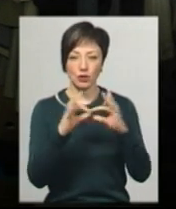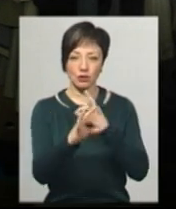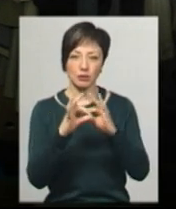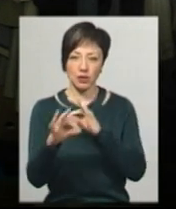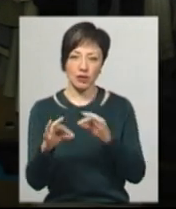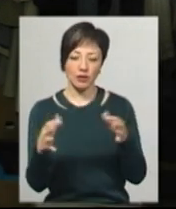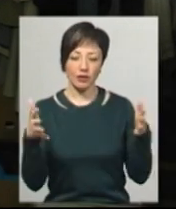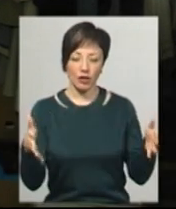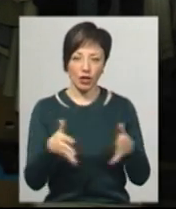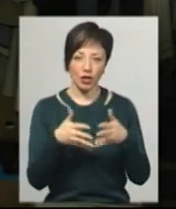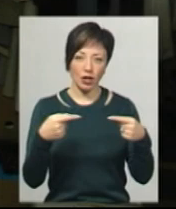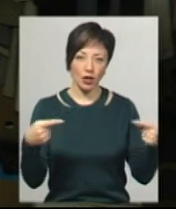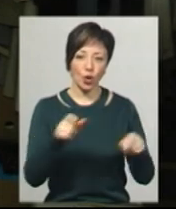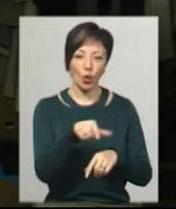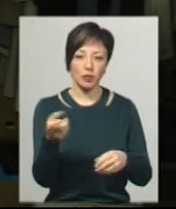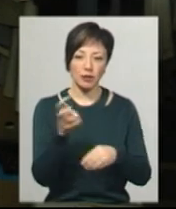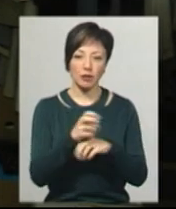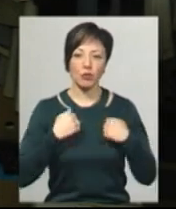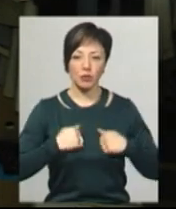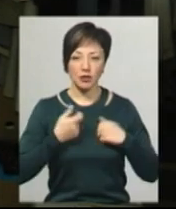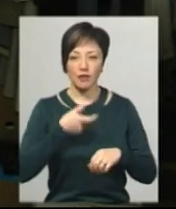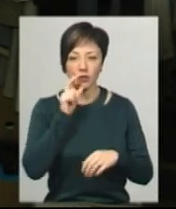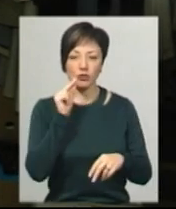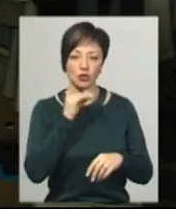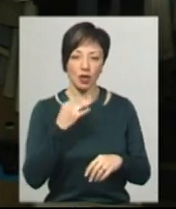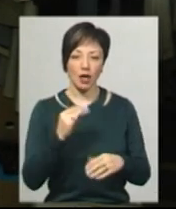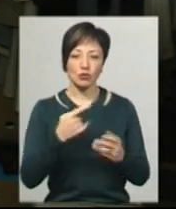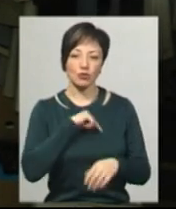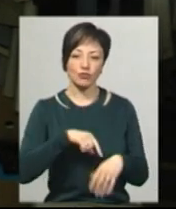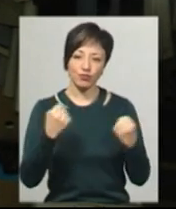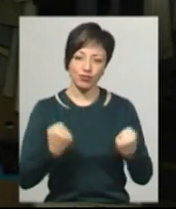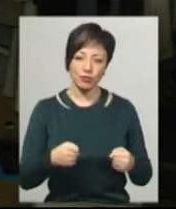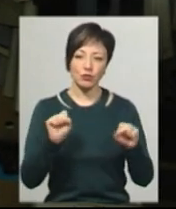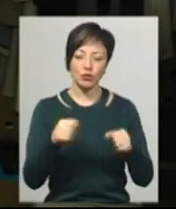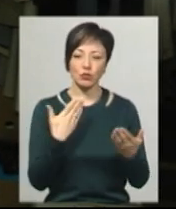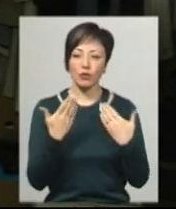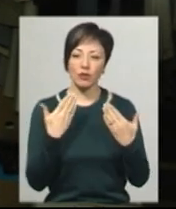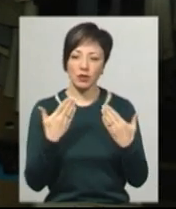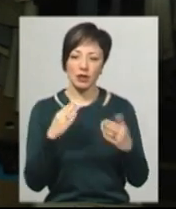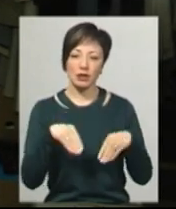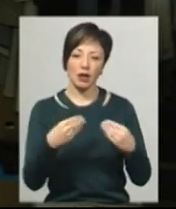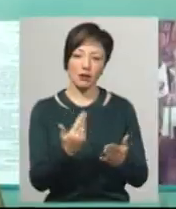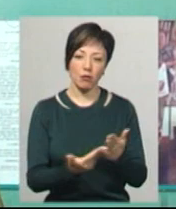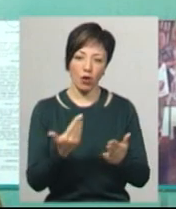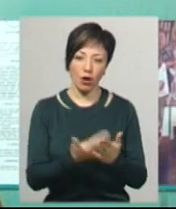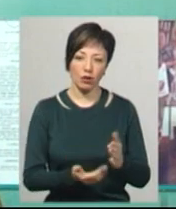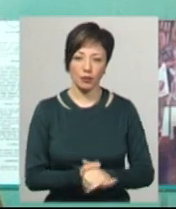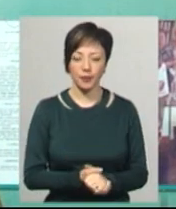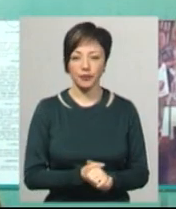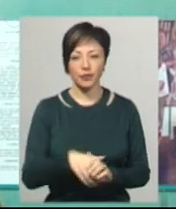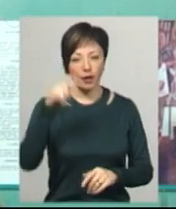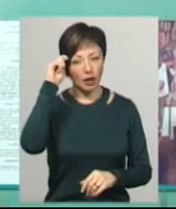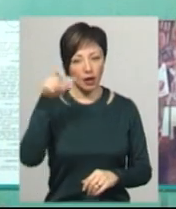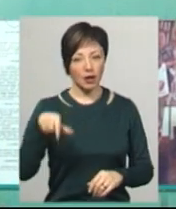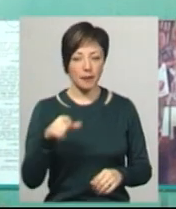речі. Люди можуть прийти помитись, можуть випити чай. Якщо на душі дуже тяжко, можуть з ними поговорити і дати якусь пораду. Анатолій